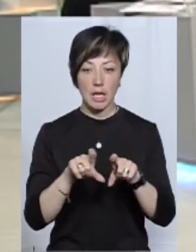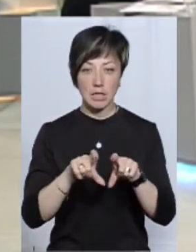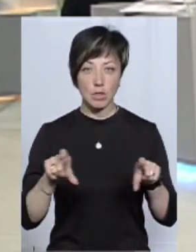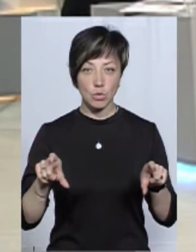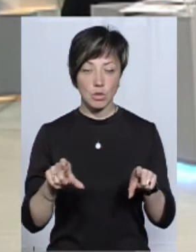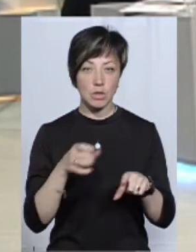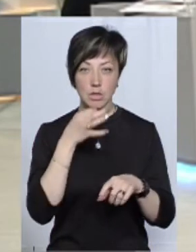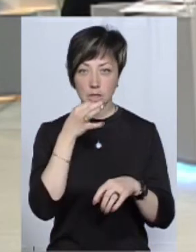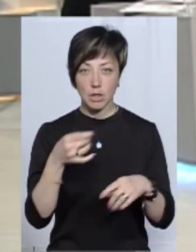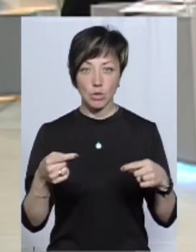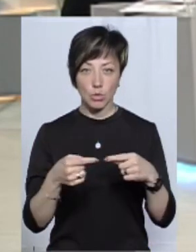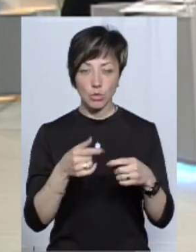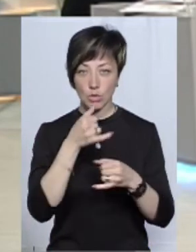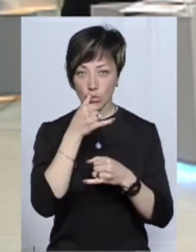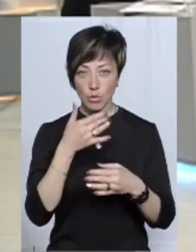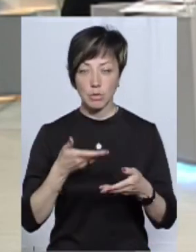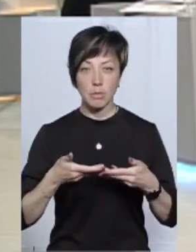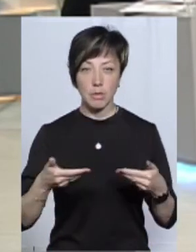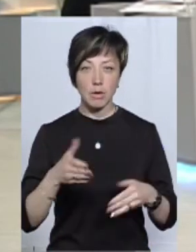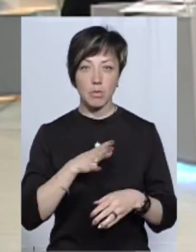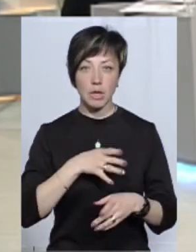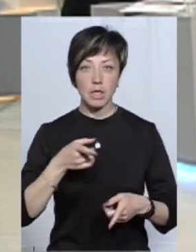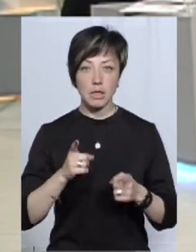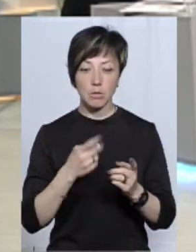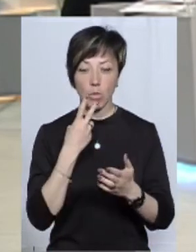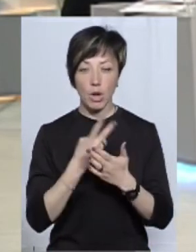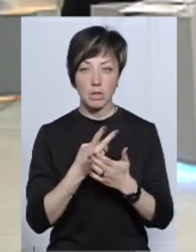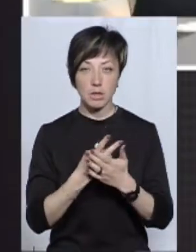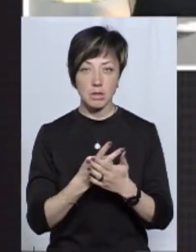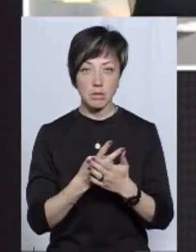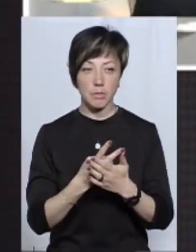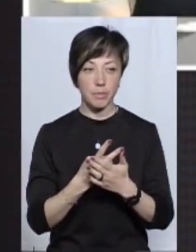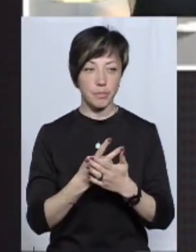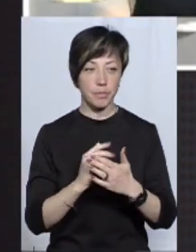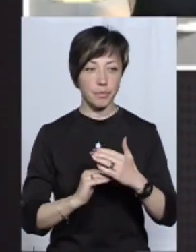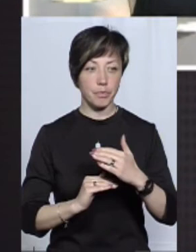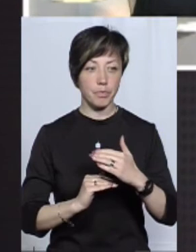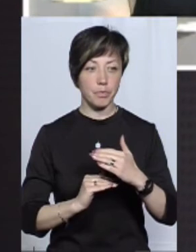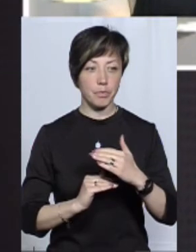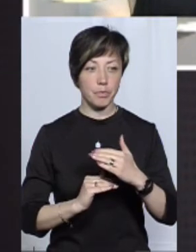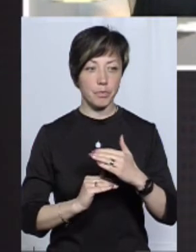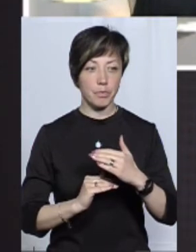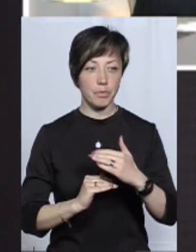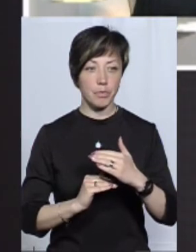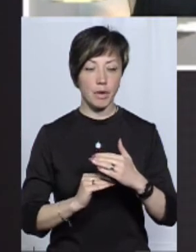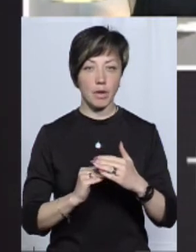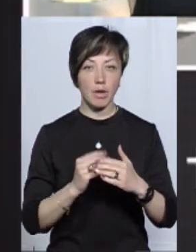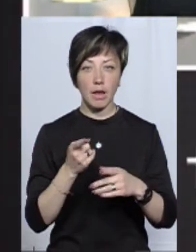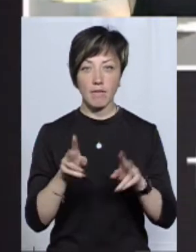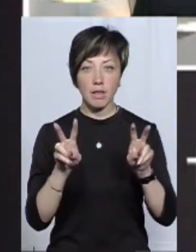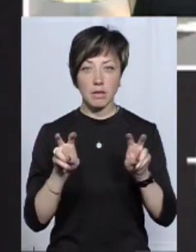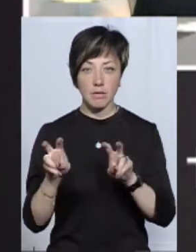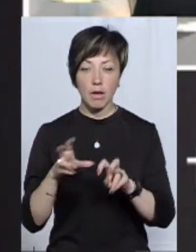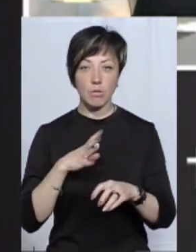Я не можу зараз сказати точно. Ми були дійсно показники митниці, саме щодо тих показників, які ви